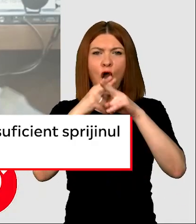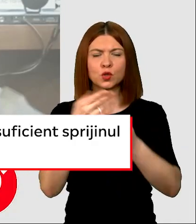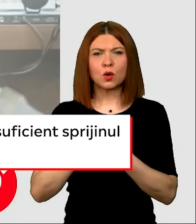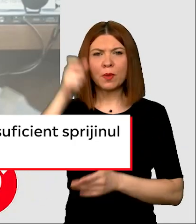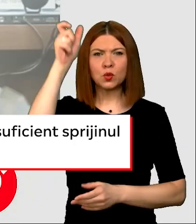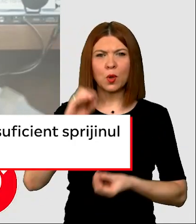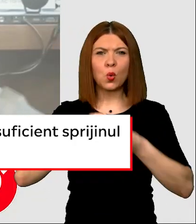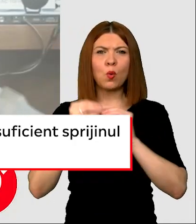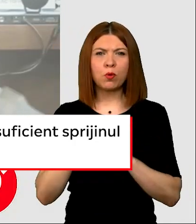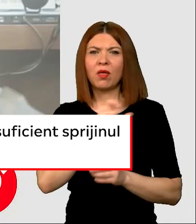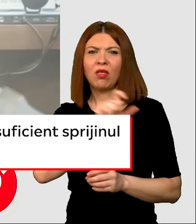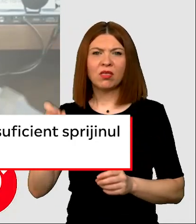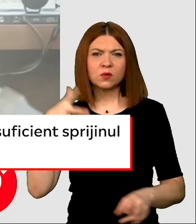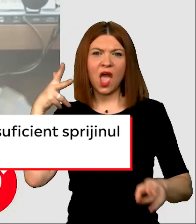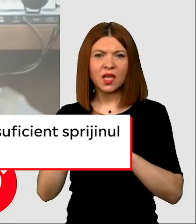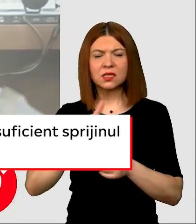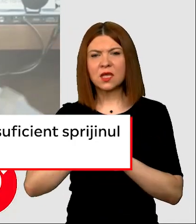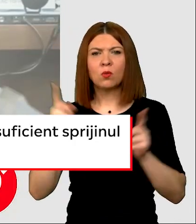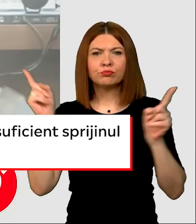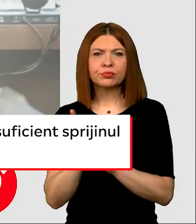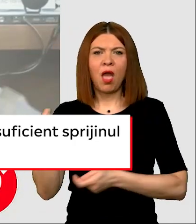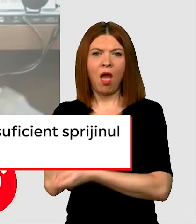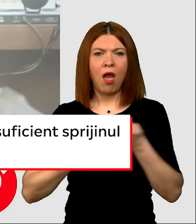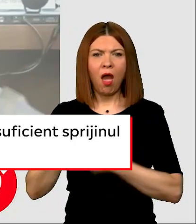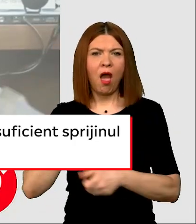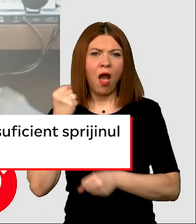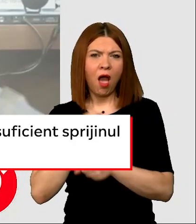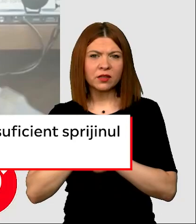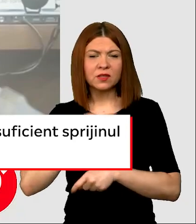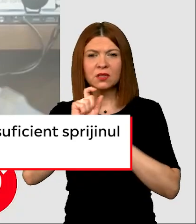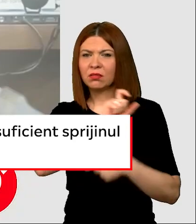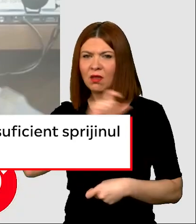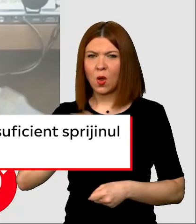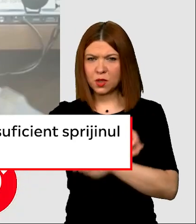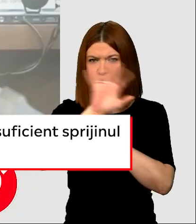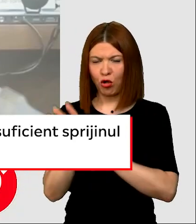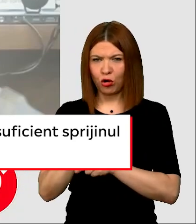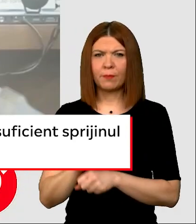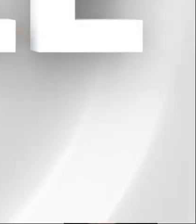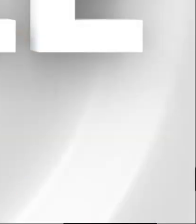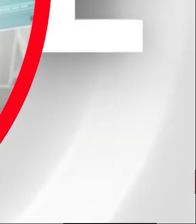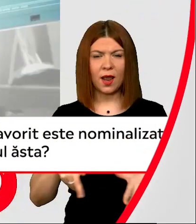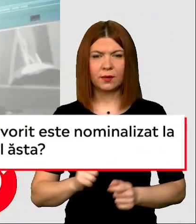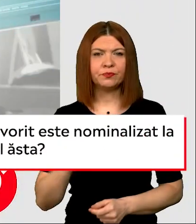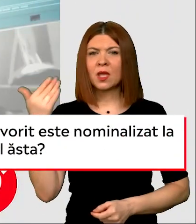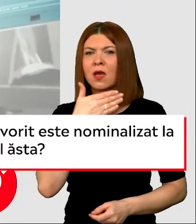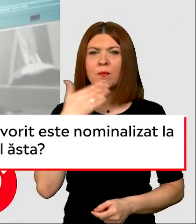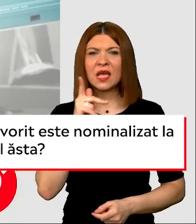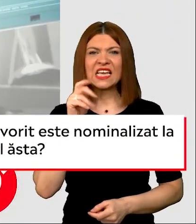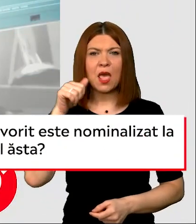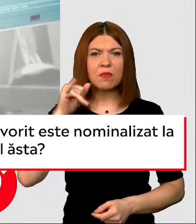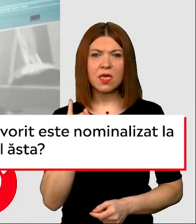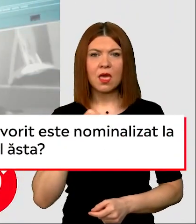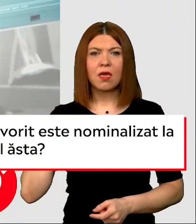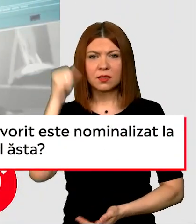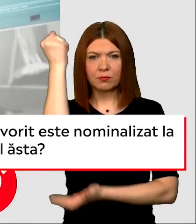de sprijin pentru persoanele afectate de interzicerea sau limitarea unor activități ca urmare a pandemiei de COVID-19. Gala premiilor